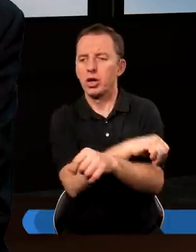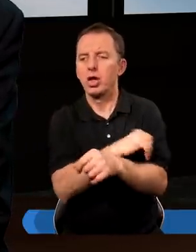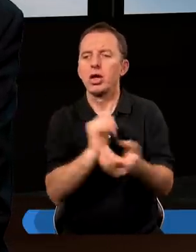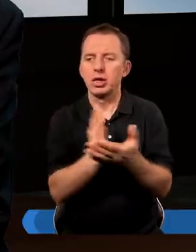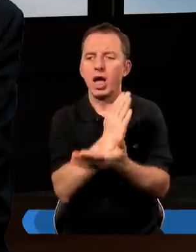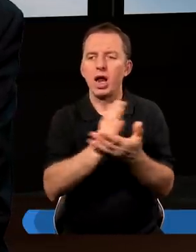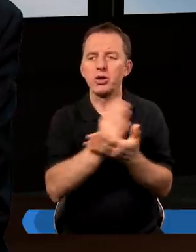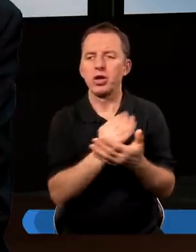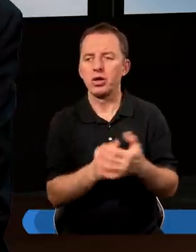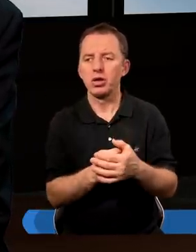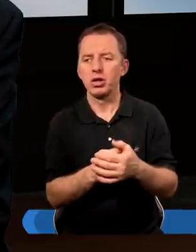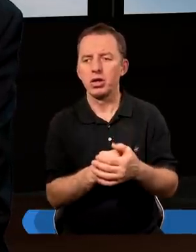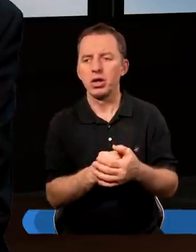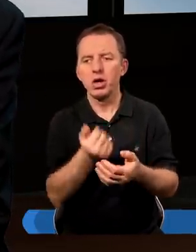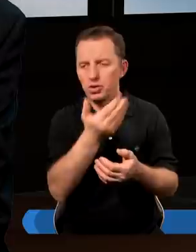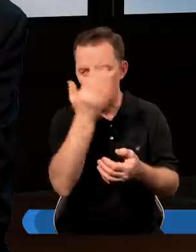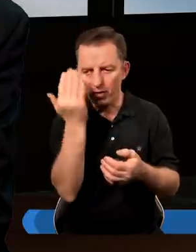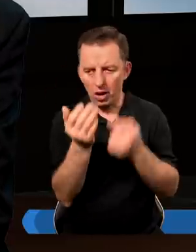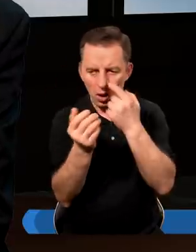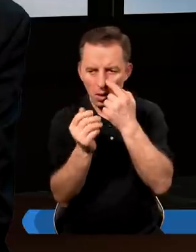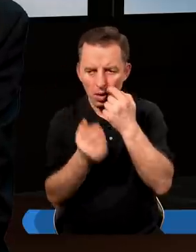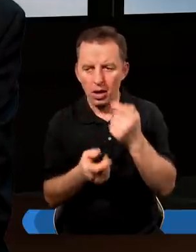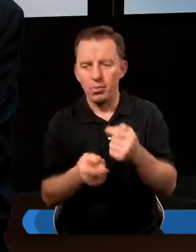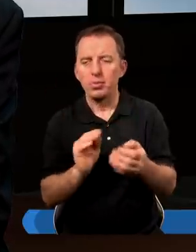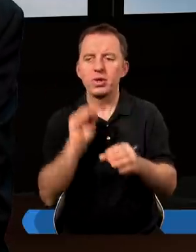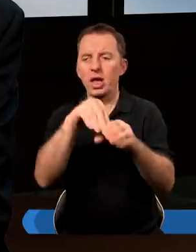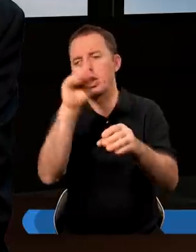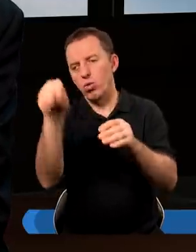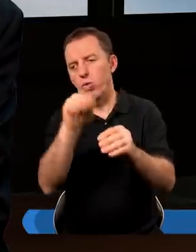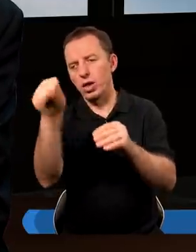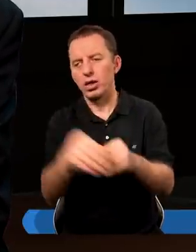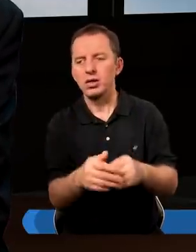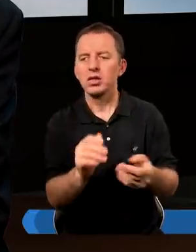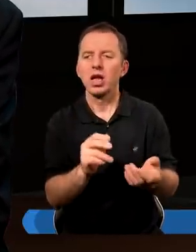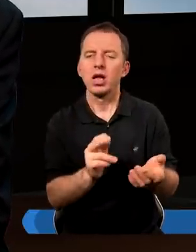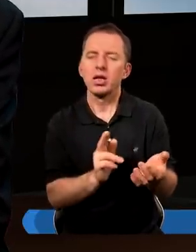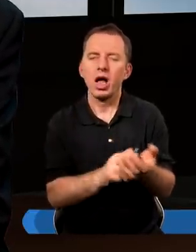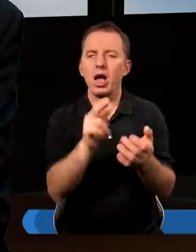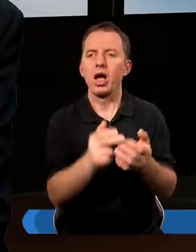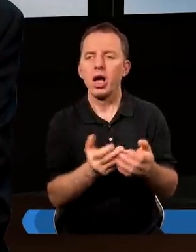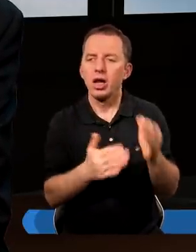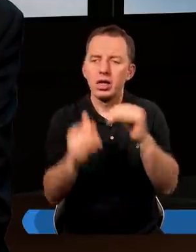i być zależnym i nie wiem, przedkładać nad